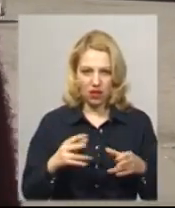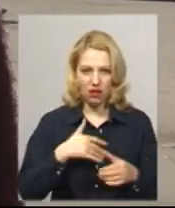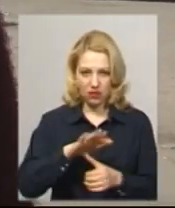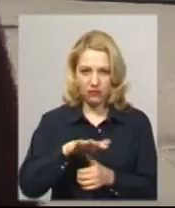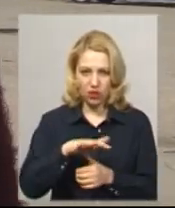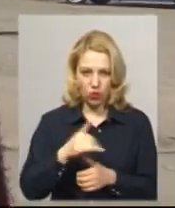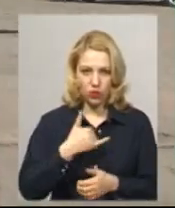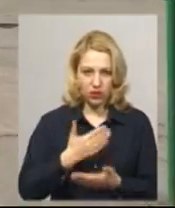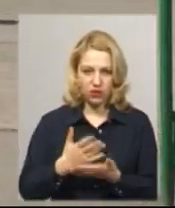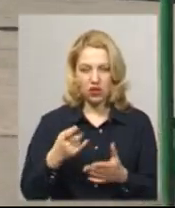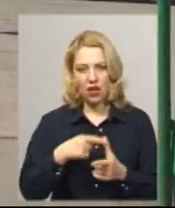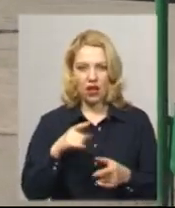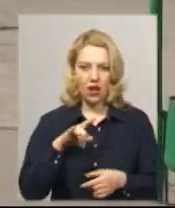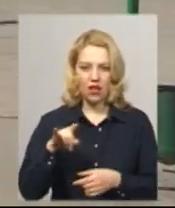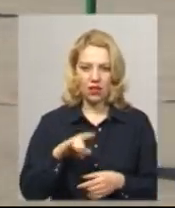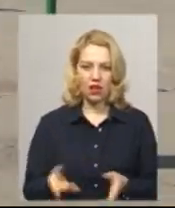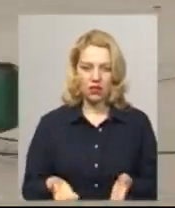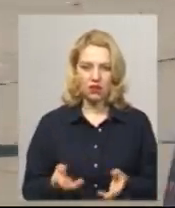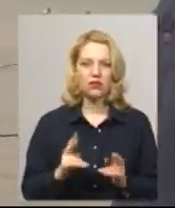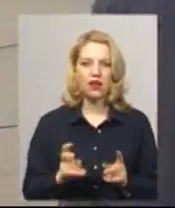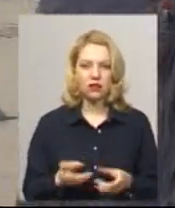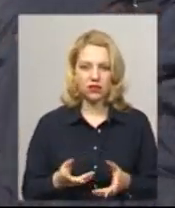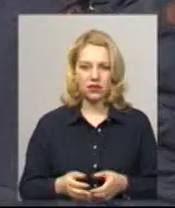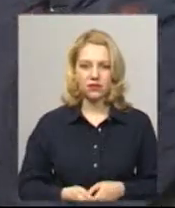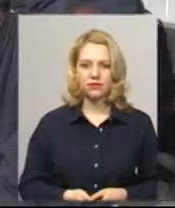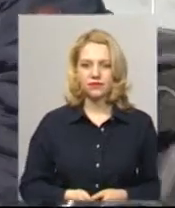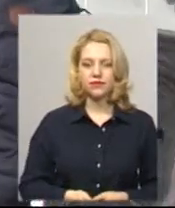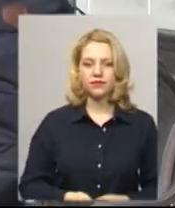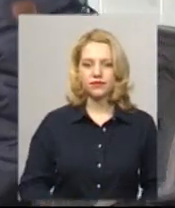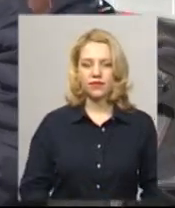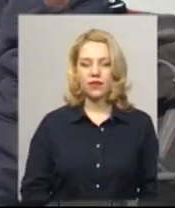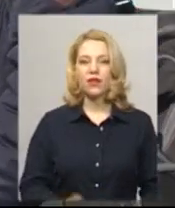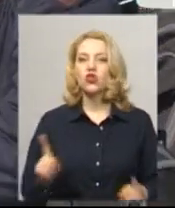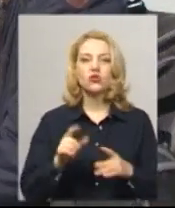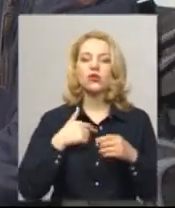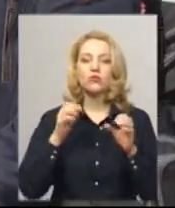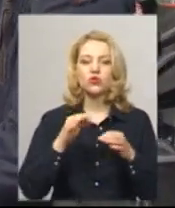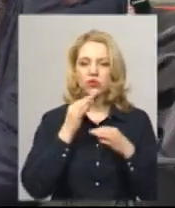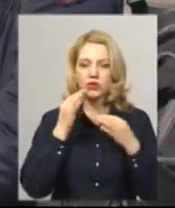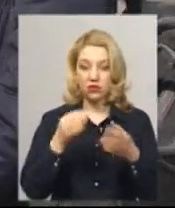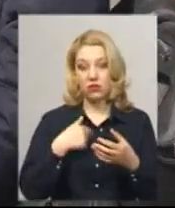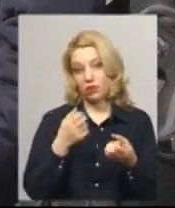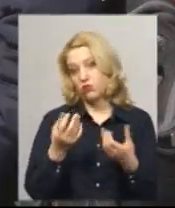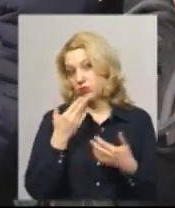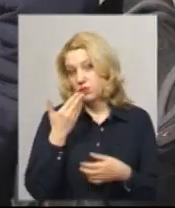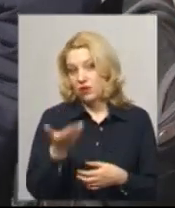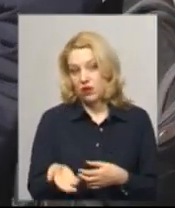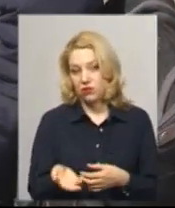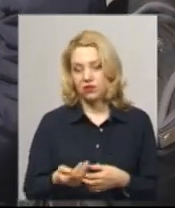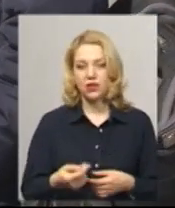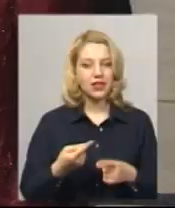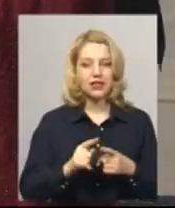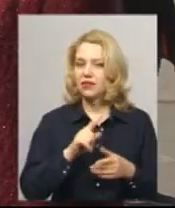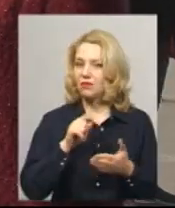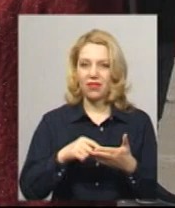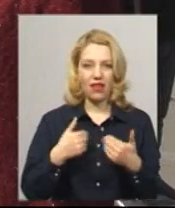на койсь прийшов, наприклад, ну, тільки що прийшов поезду. Мені не повинні чим візити. Що я вам можу сказати? Це питання